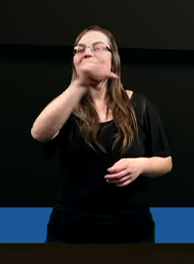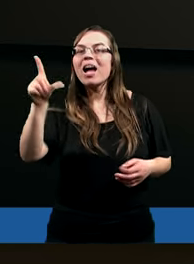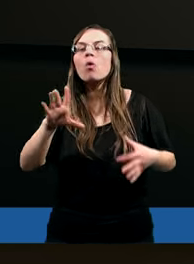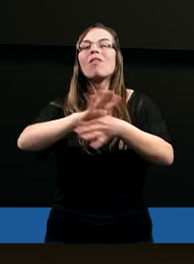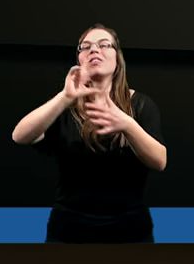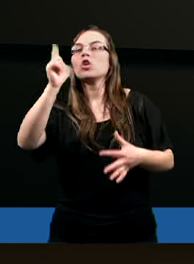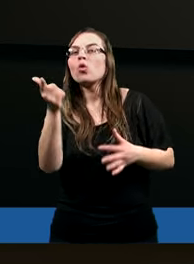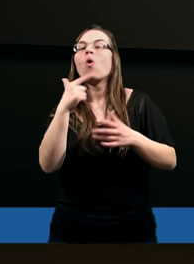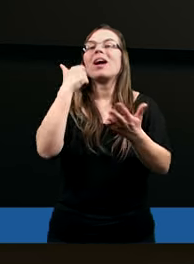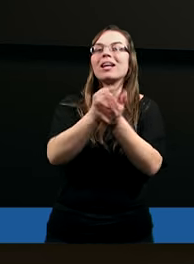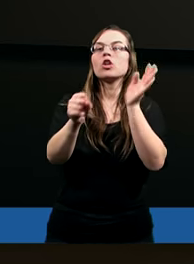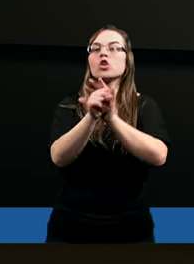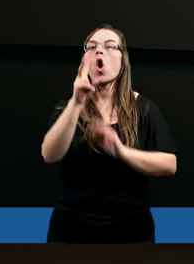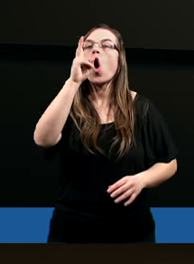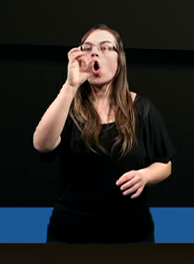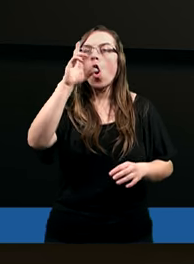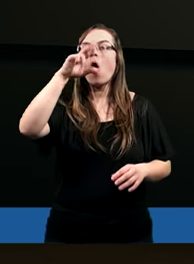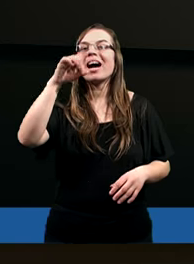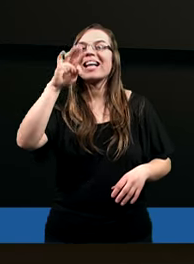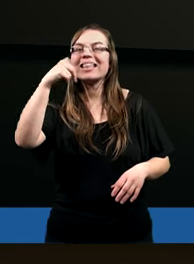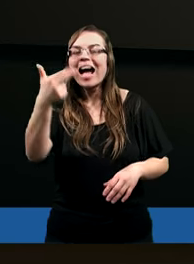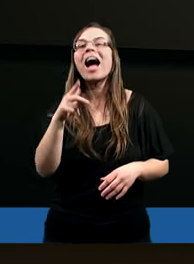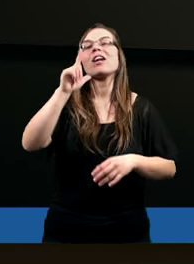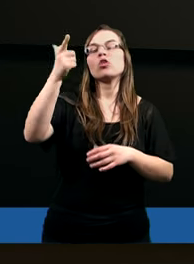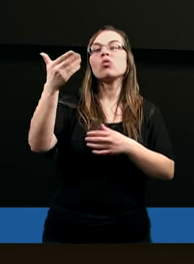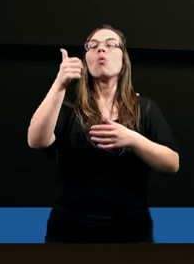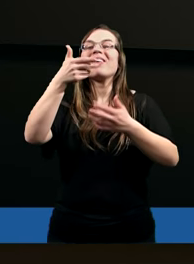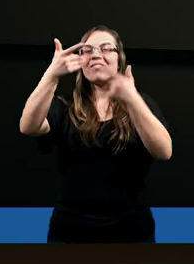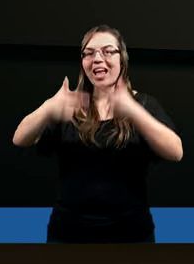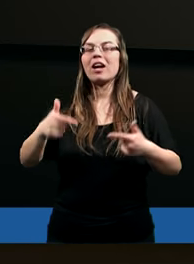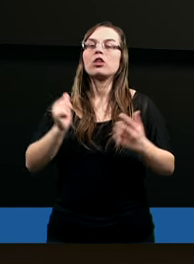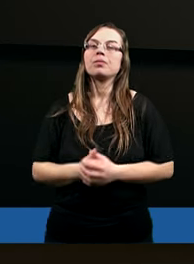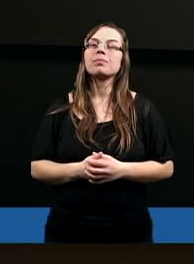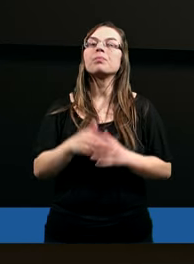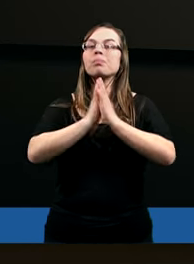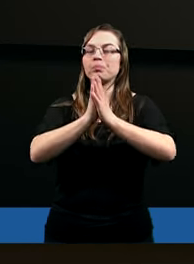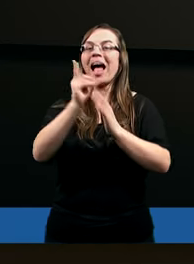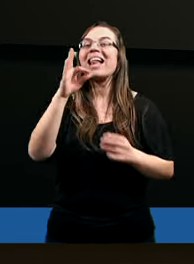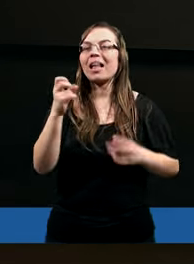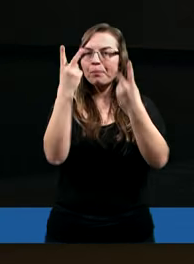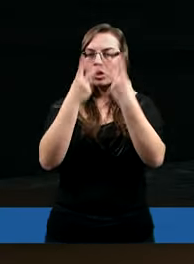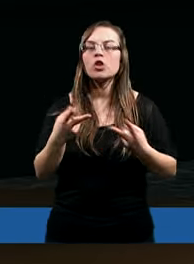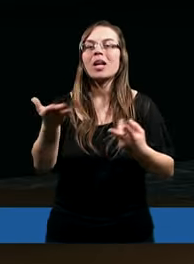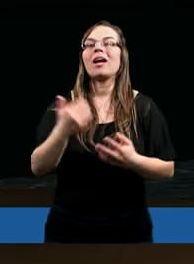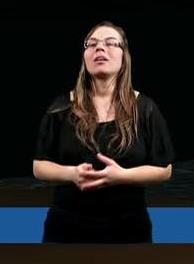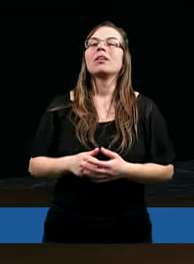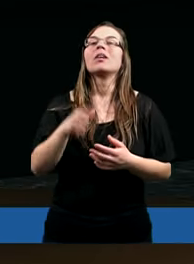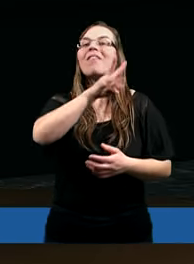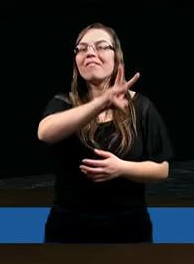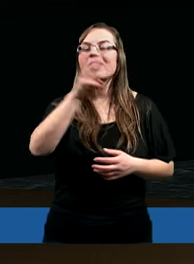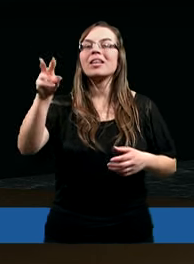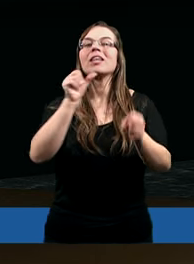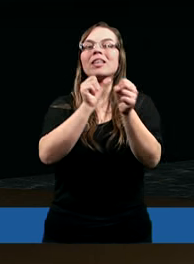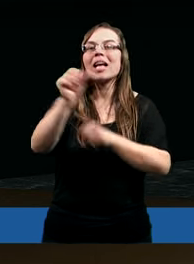drugim liście do Koryntian, w trzecim rozdziale i w drugim wierszu. Poproszę cię, Estero, przeczytaj. Wy